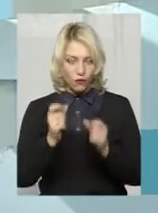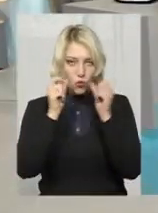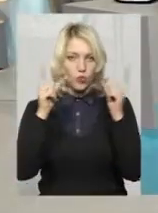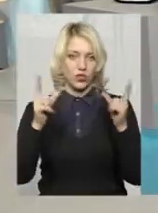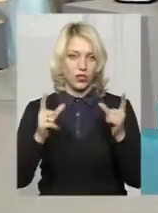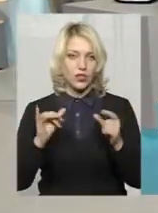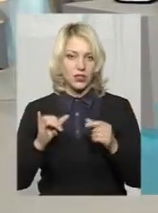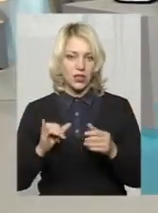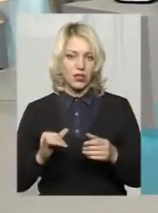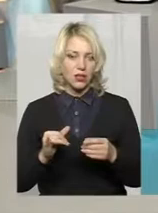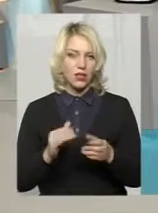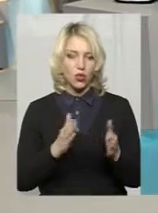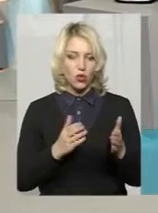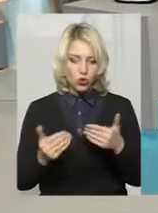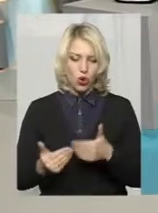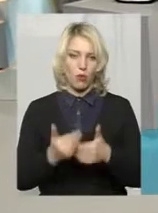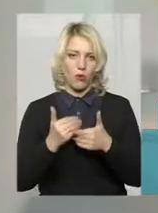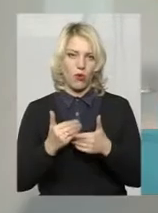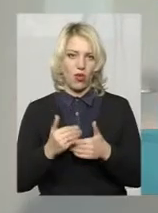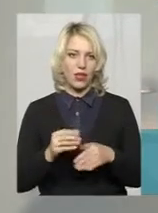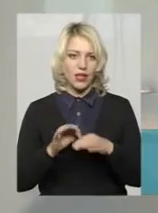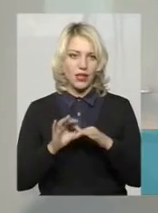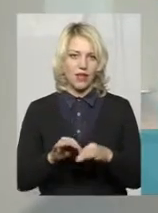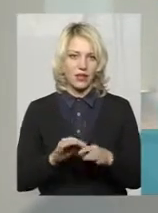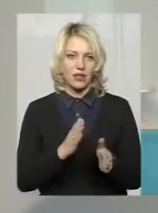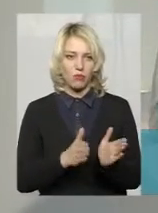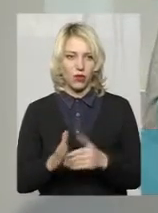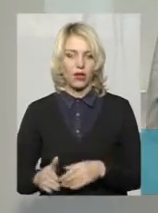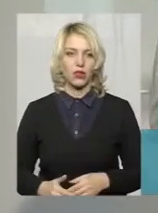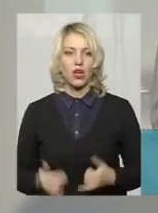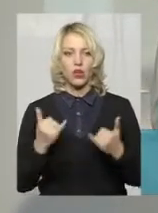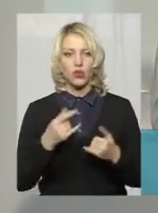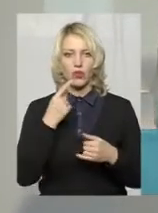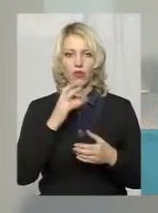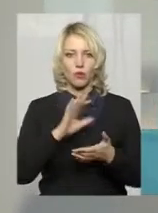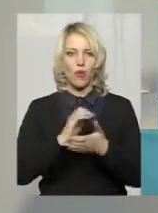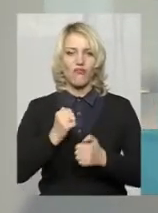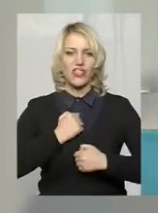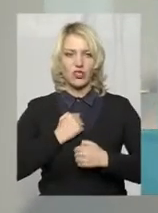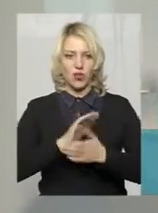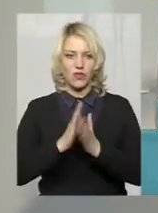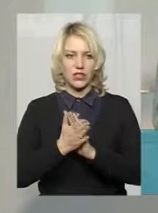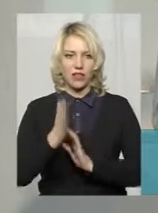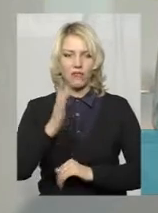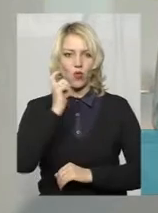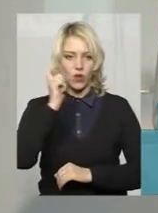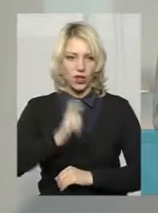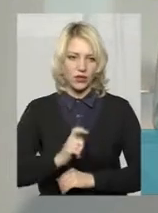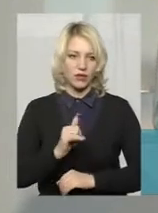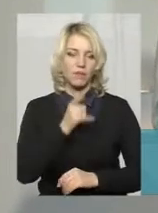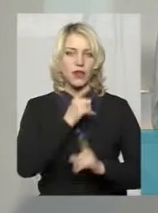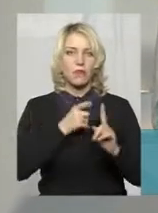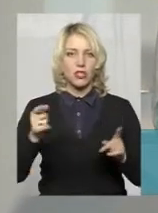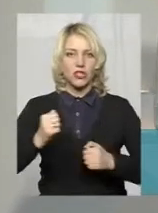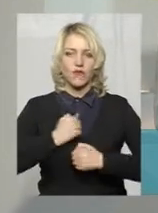і допомогли нам навести той порядок. Сьогодні говоримо саме про військовий стан в Україні. Отже, під час